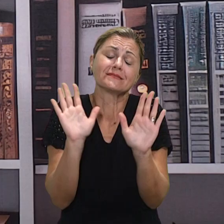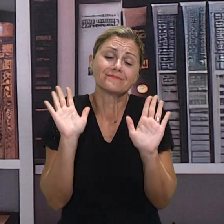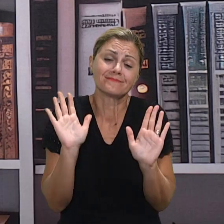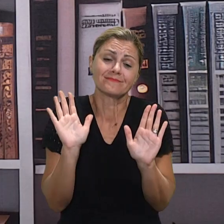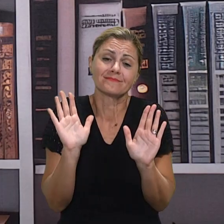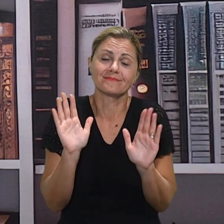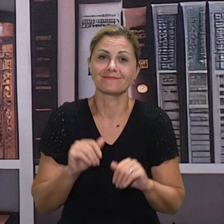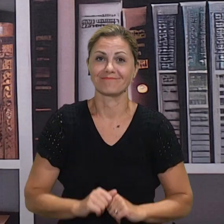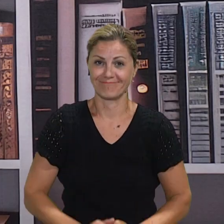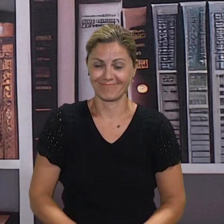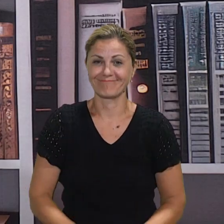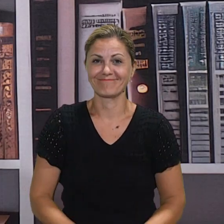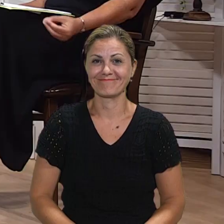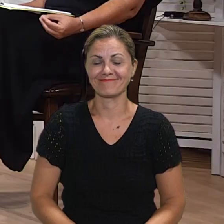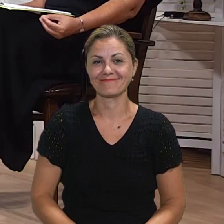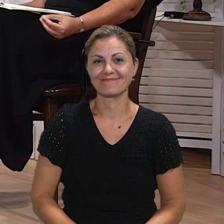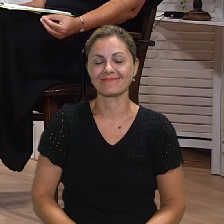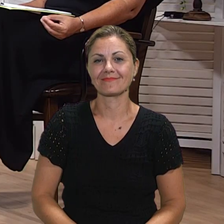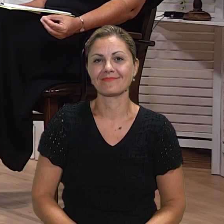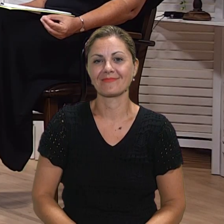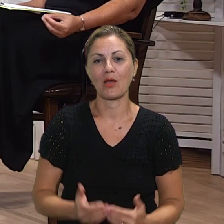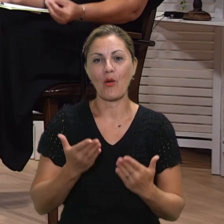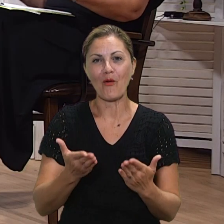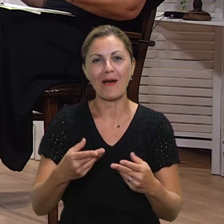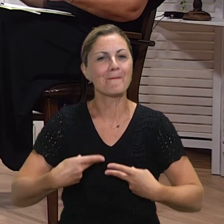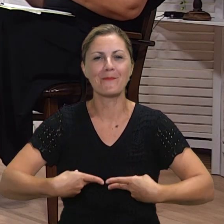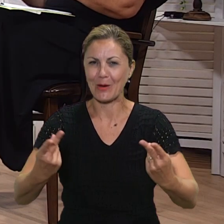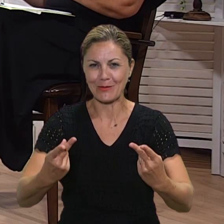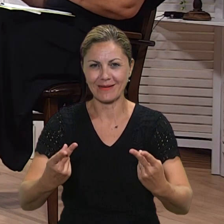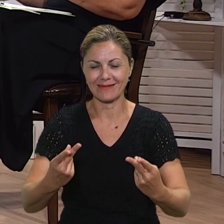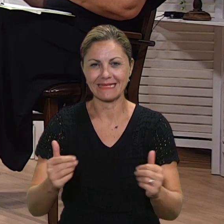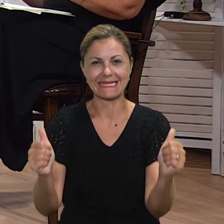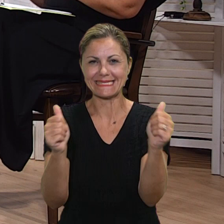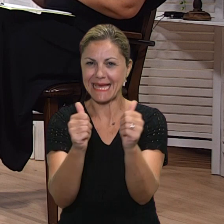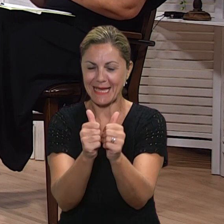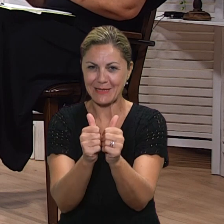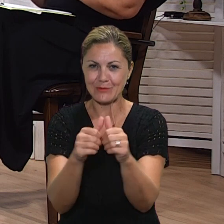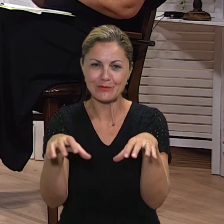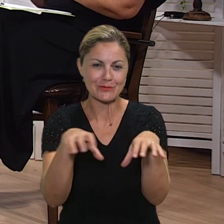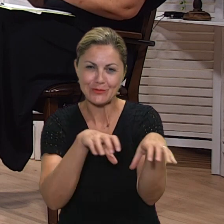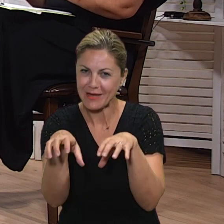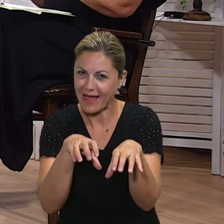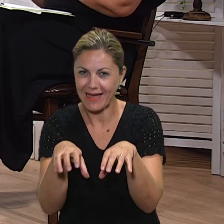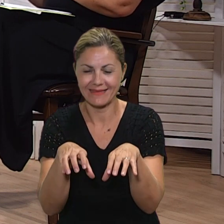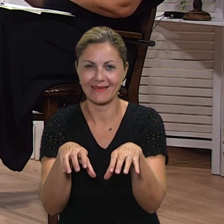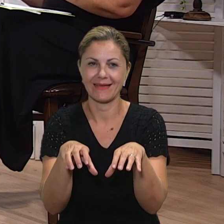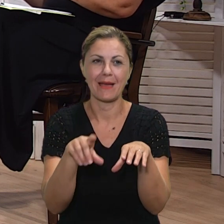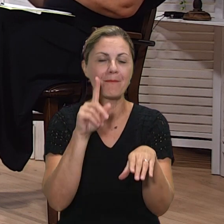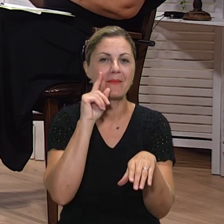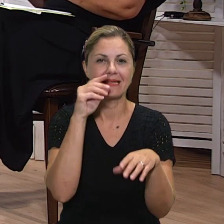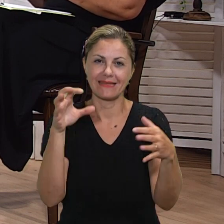pogriješio sam, idemo dalje. Učiteljici Ivanić će upravo sa ovom porukom tog zajedništva odgoja i suradnje između učitelja,